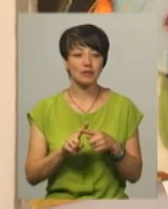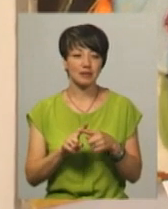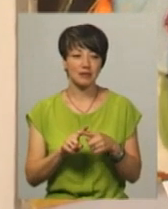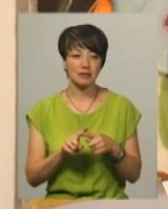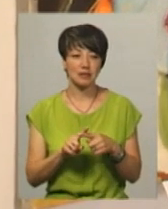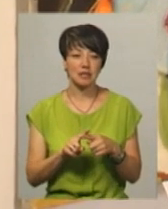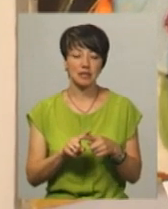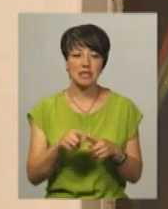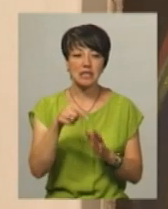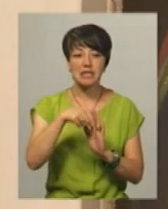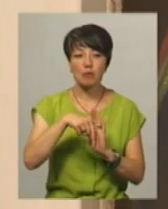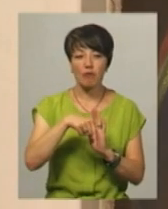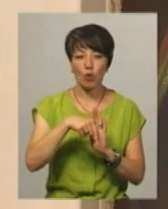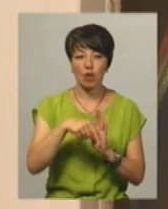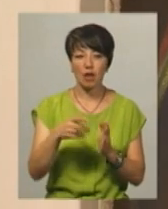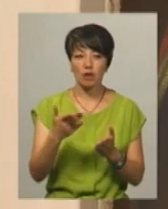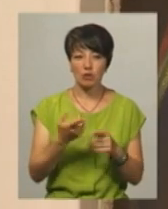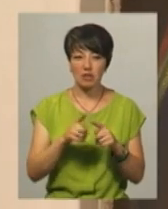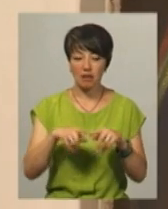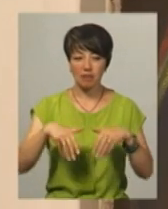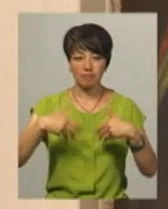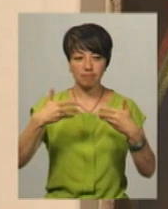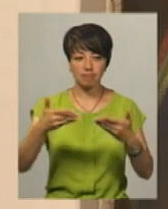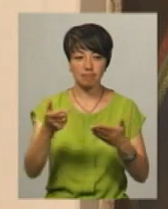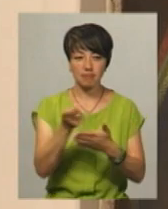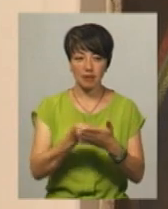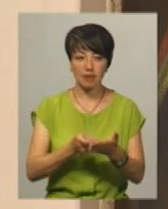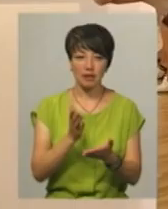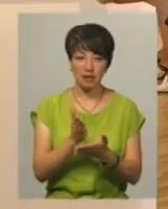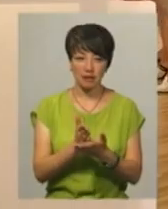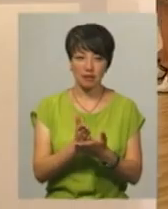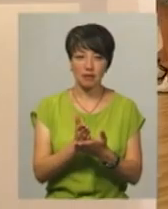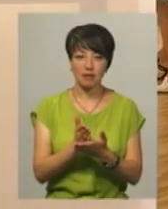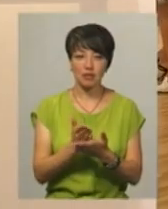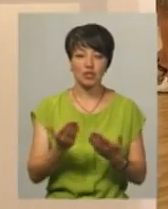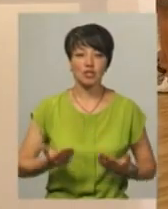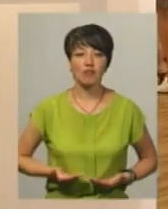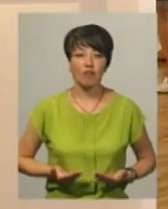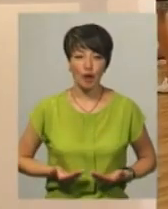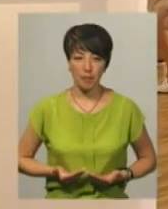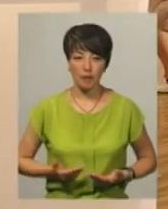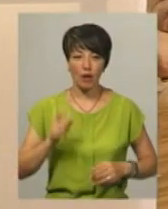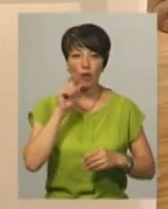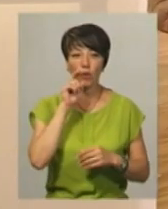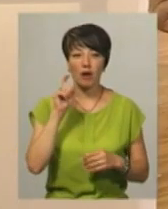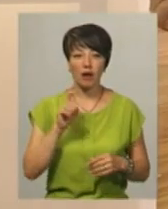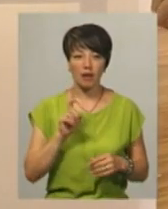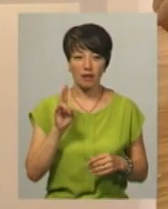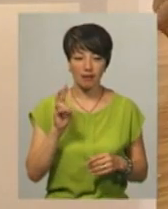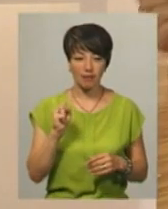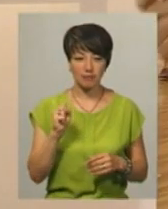Це символ. І якщо вона це відобразила, і в ній є живе Україна,